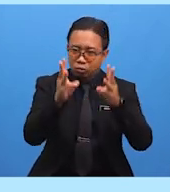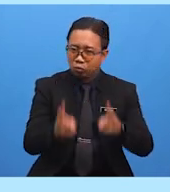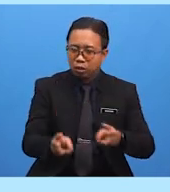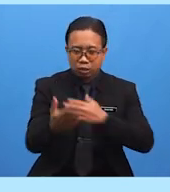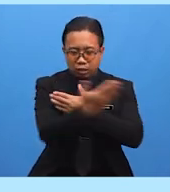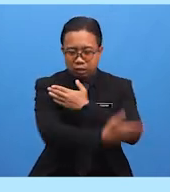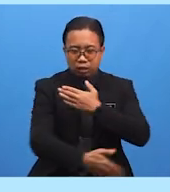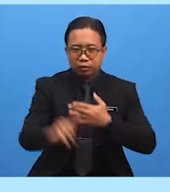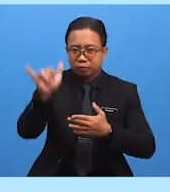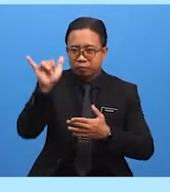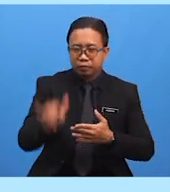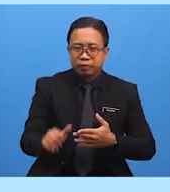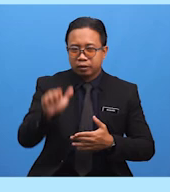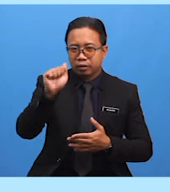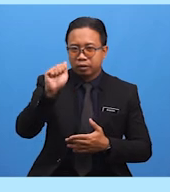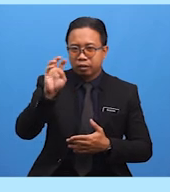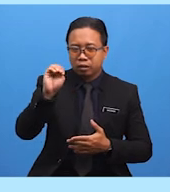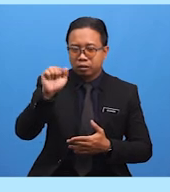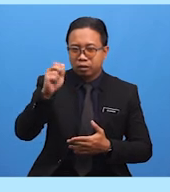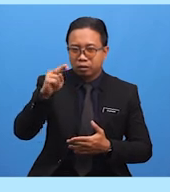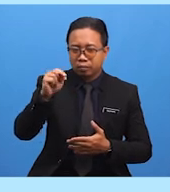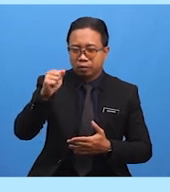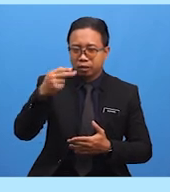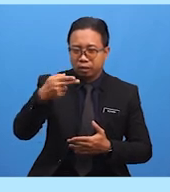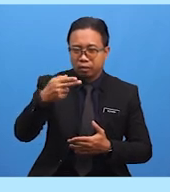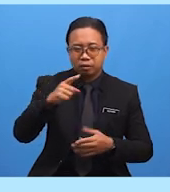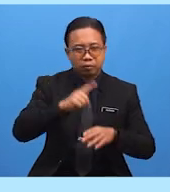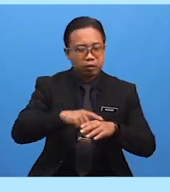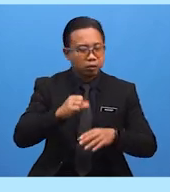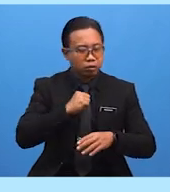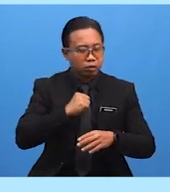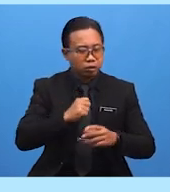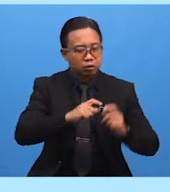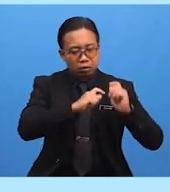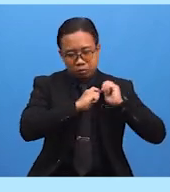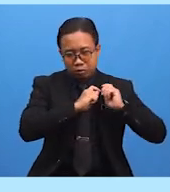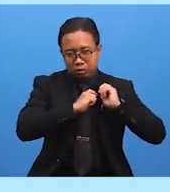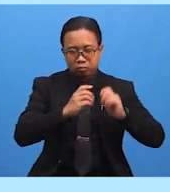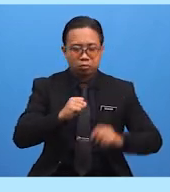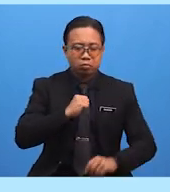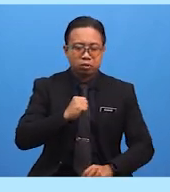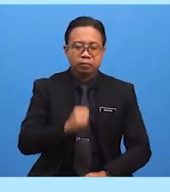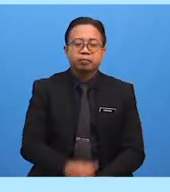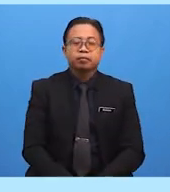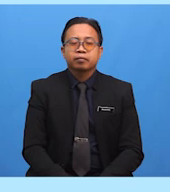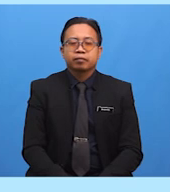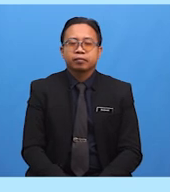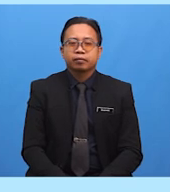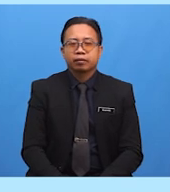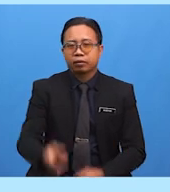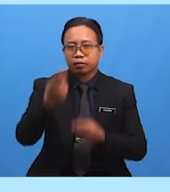Negara Yang Amanah Terhadap Hak Diri Dan Tanggungjawab Diri Serta